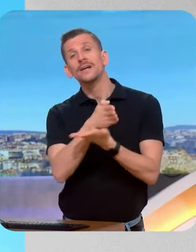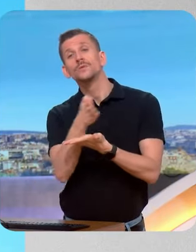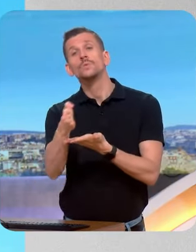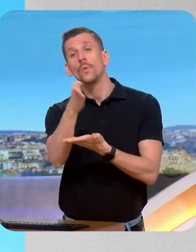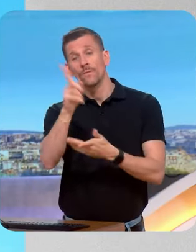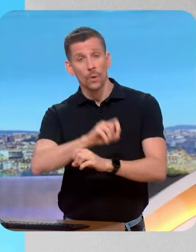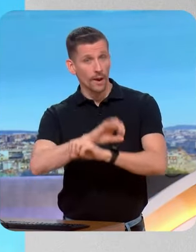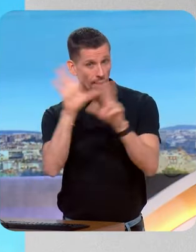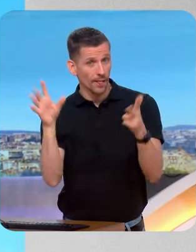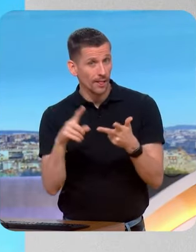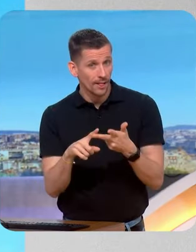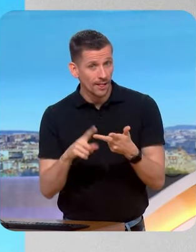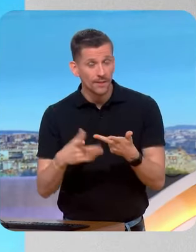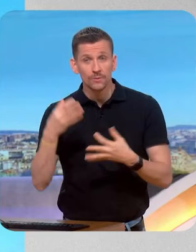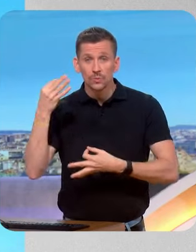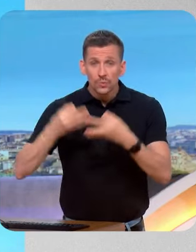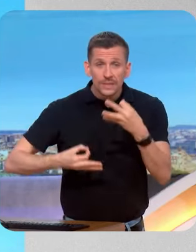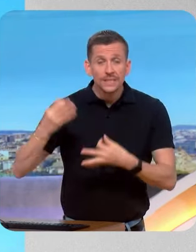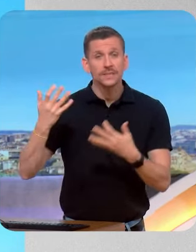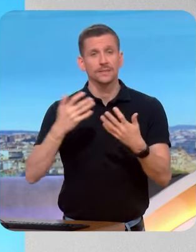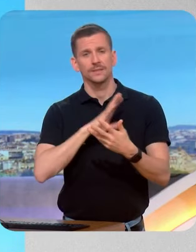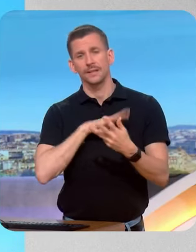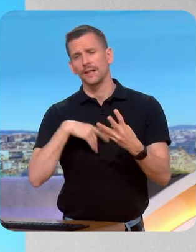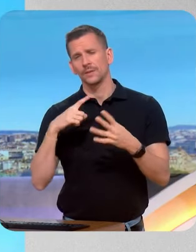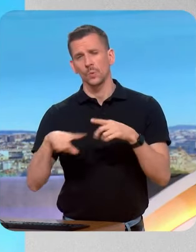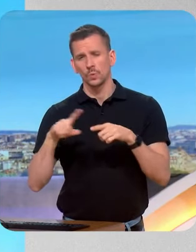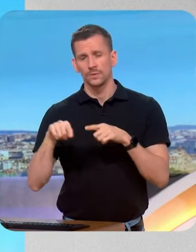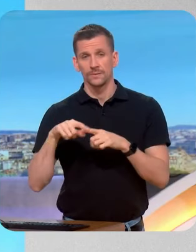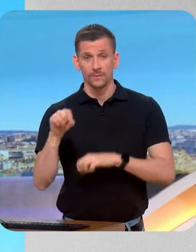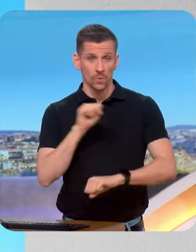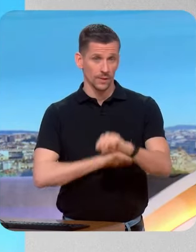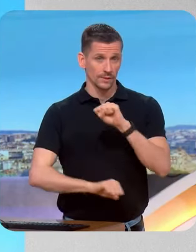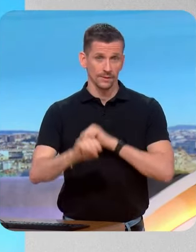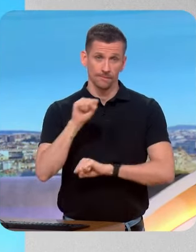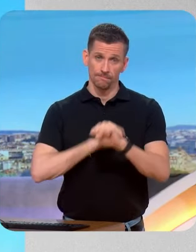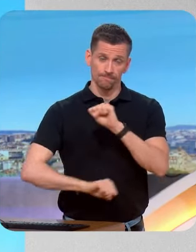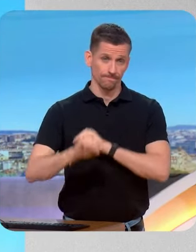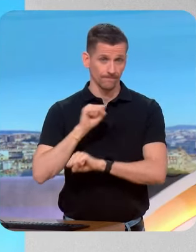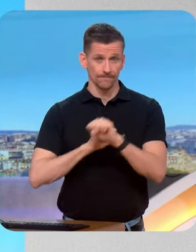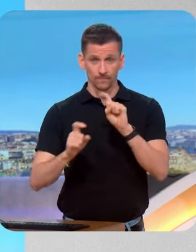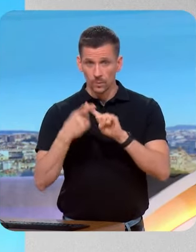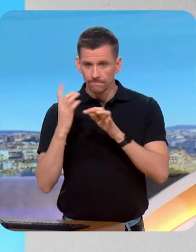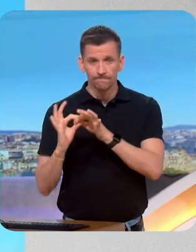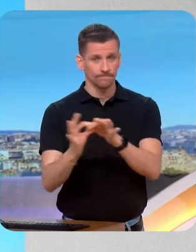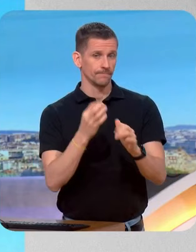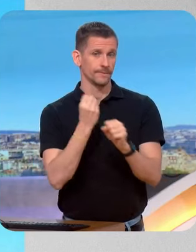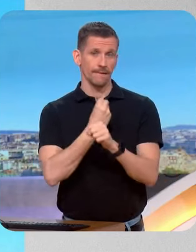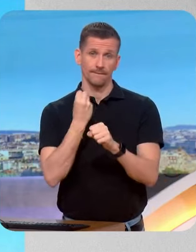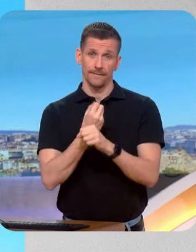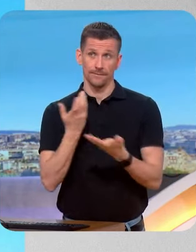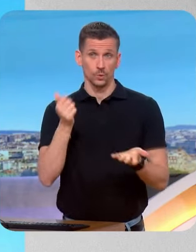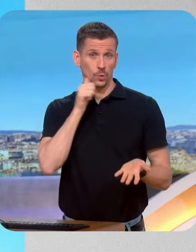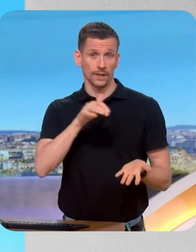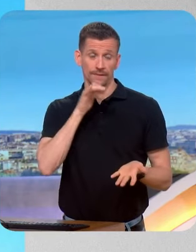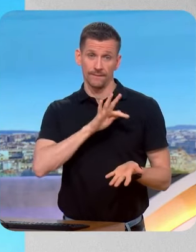justice dans un pays. Et enfin, c'est organiser la réconciliation. Et ça, c un travail de tous les jours entre des Français qui n'y croient plus,